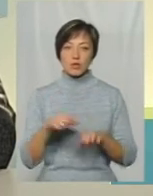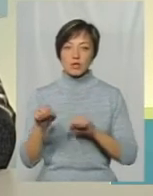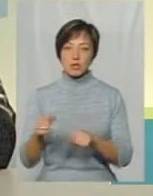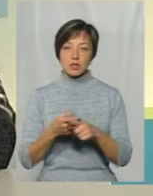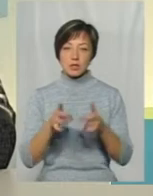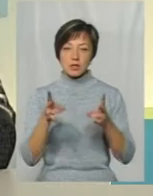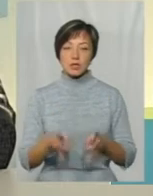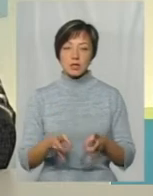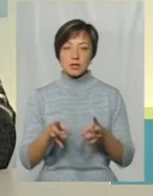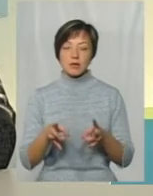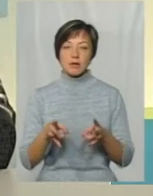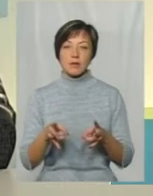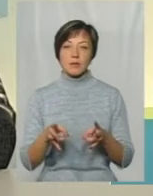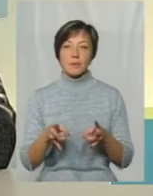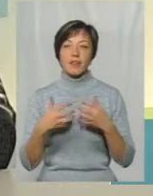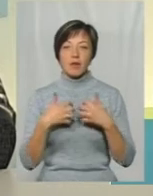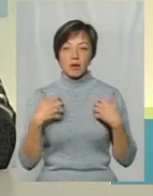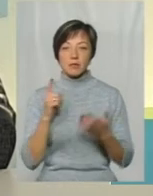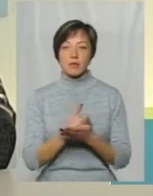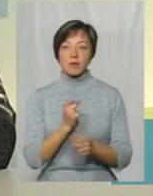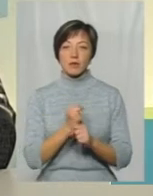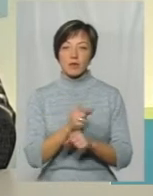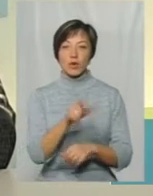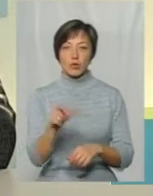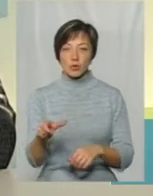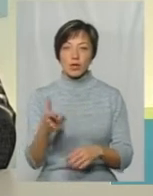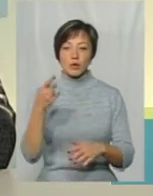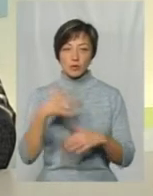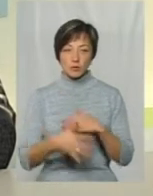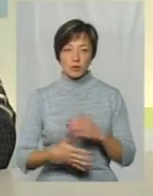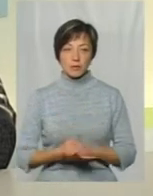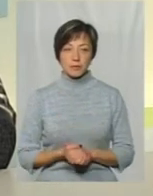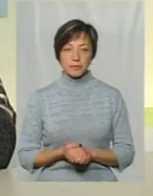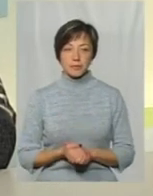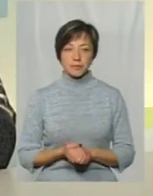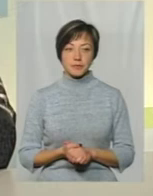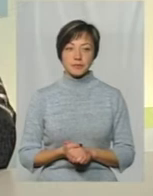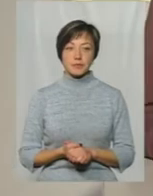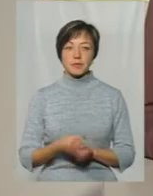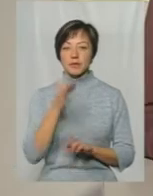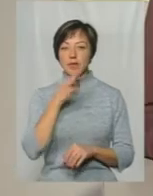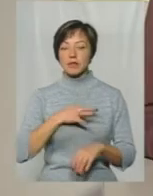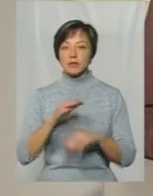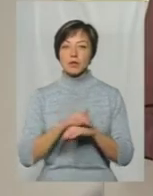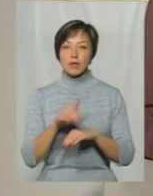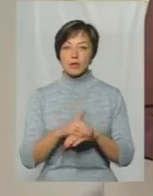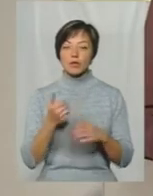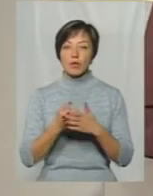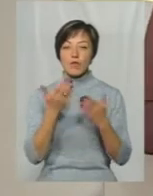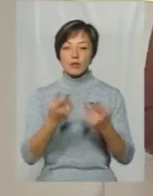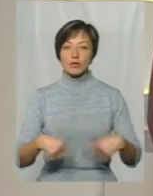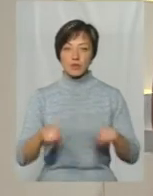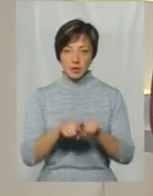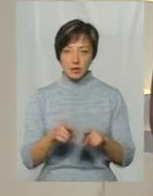тих нещасних стварин Тому що з тваринами мають працювати люди, які їх розуміють Це перше Скажіть, будь ласка, пані Тетяно, чи до вашого відділу